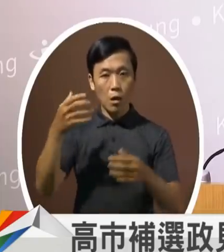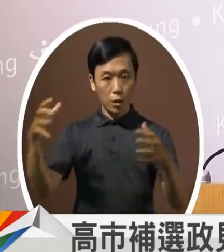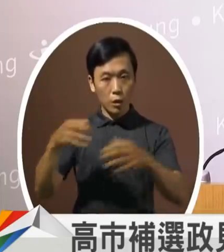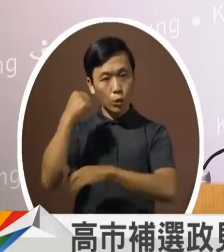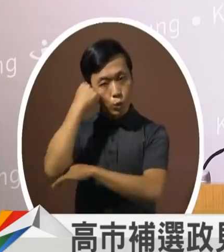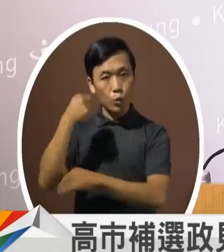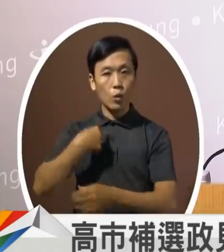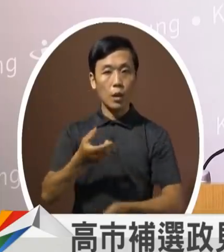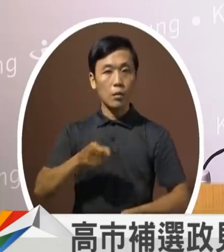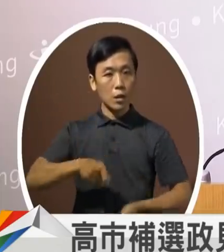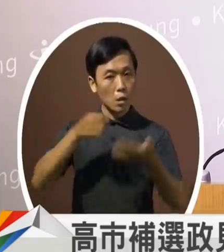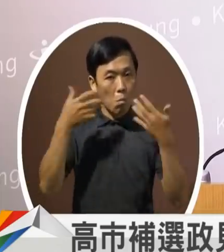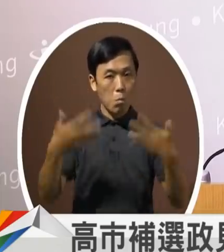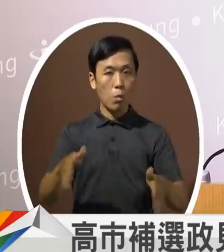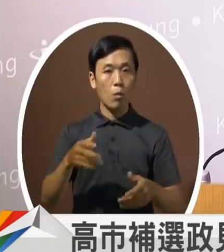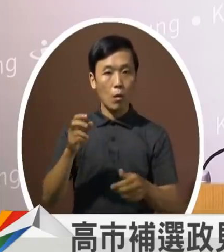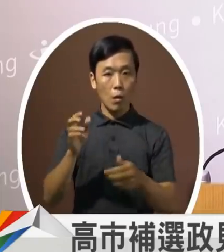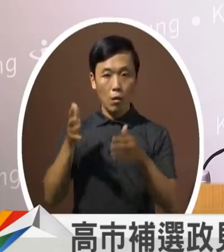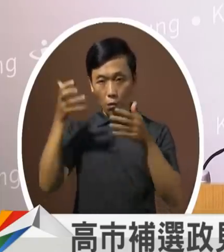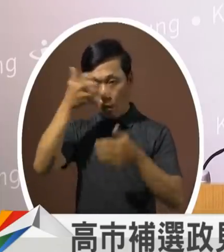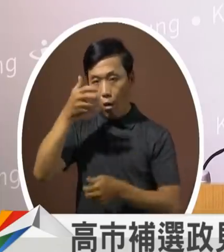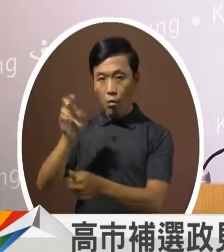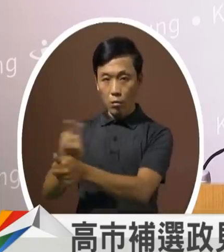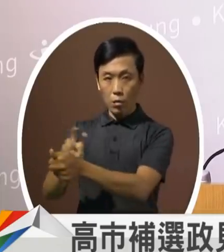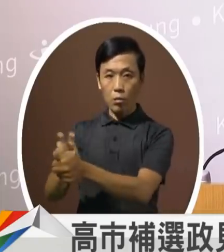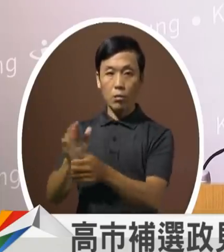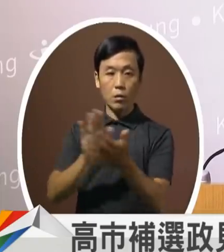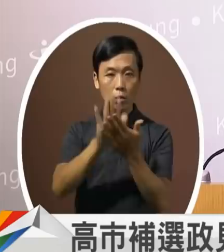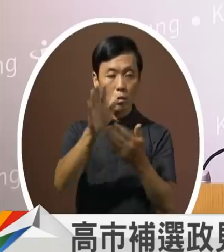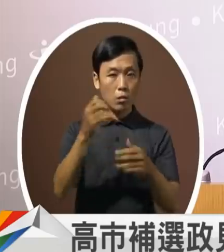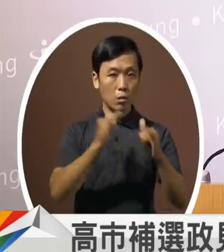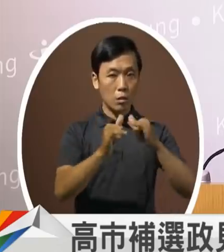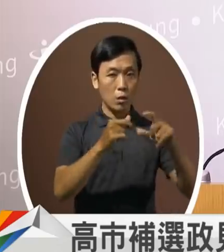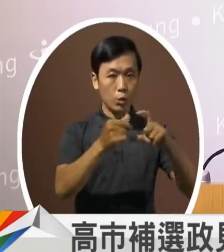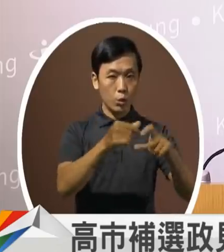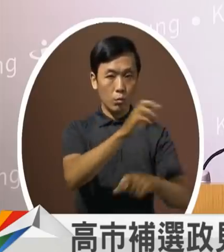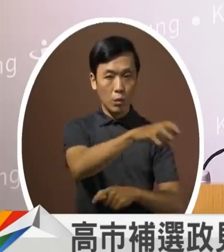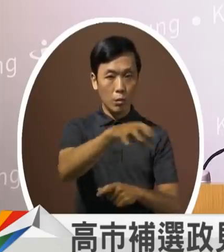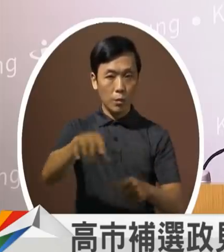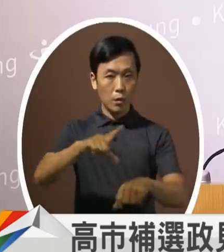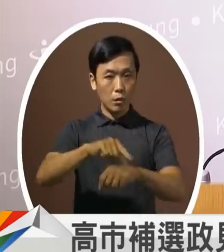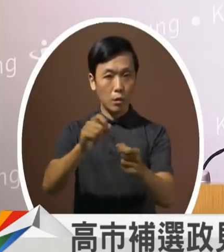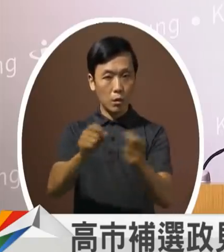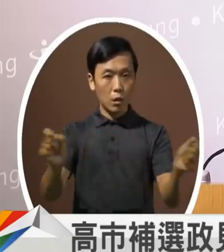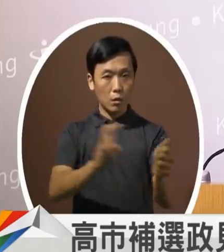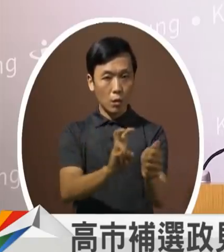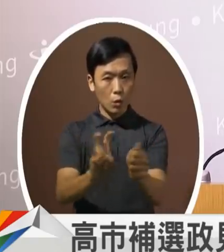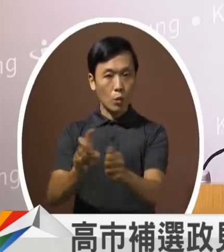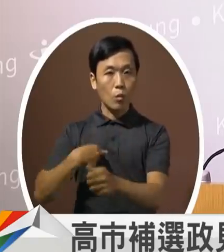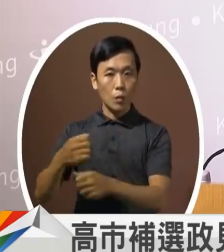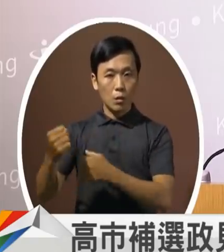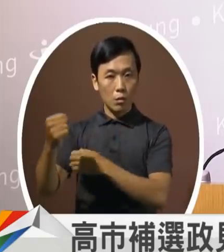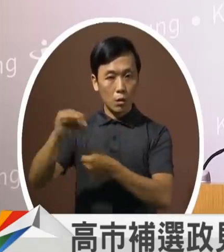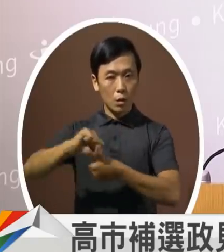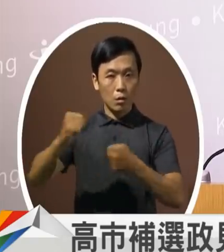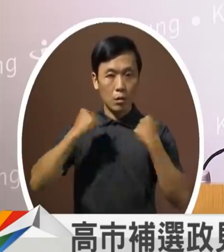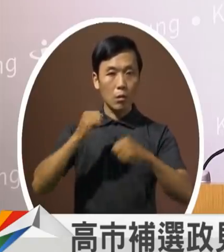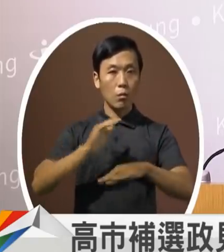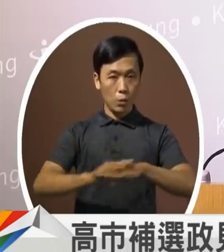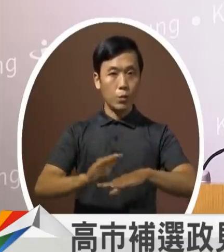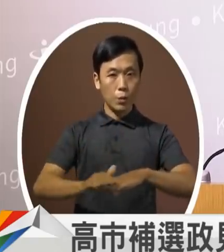讲的就是其实照顾老人未来社区各社区的长照我们一定会来加强然后